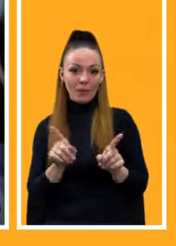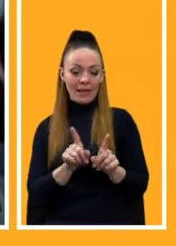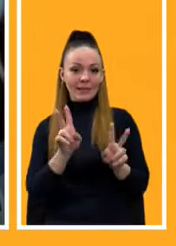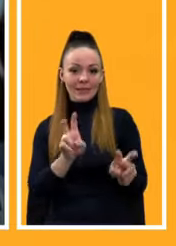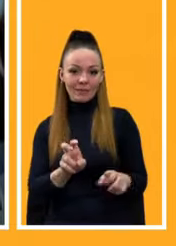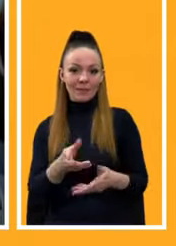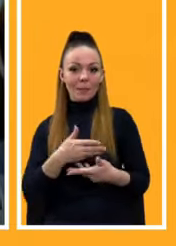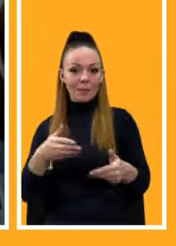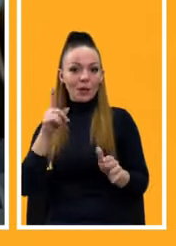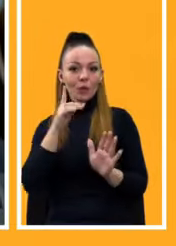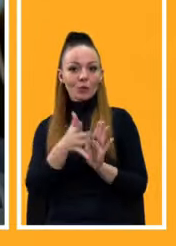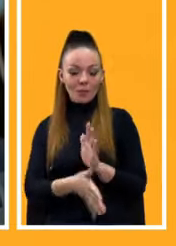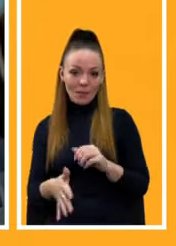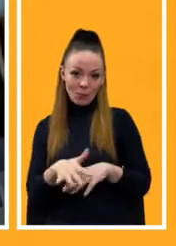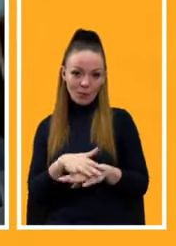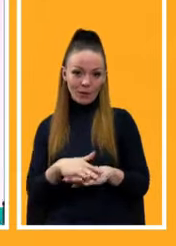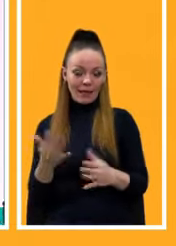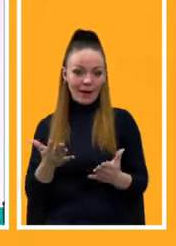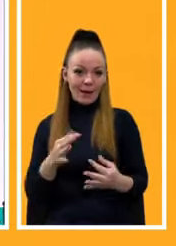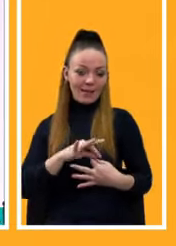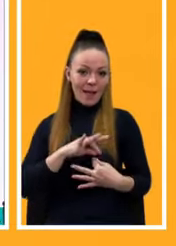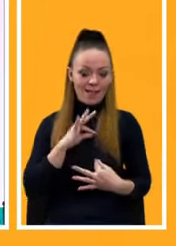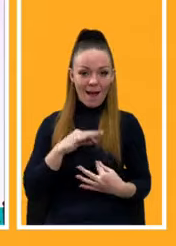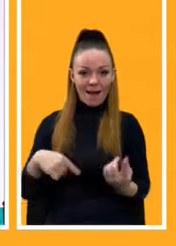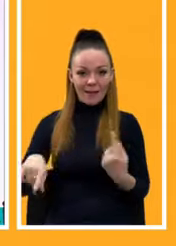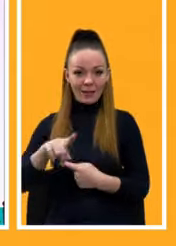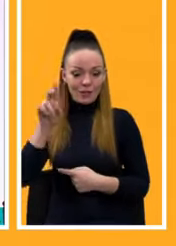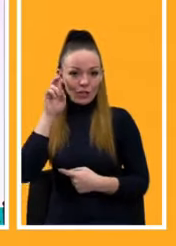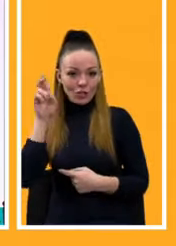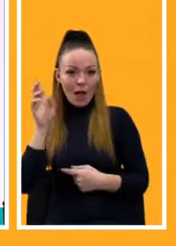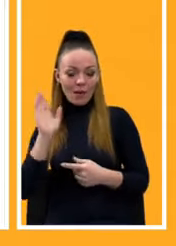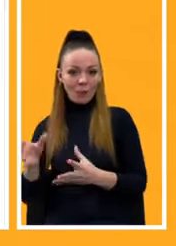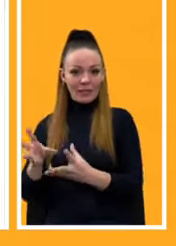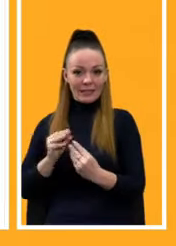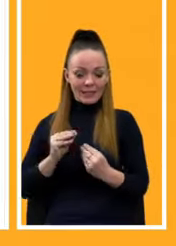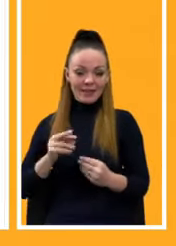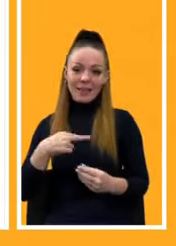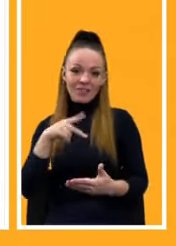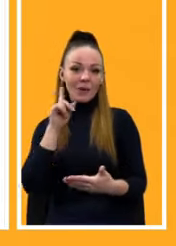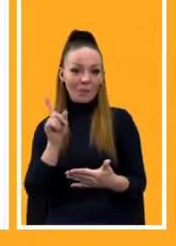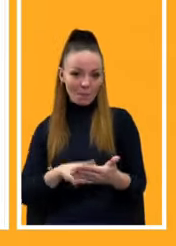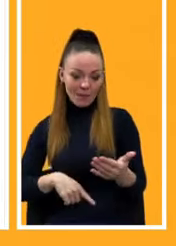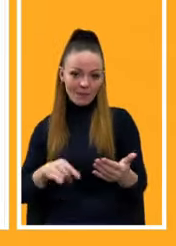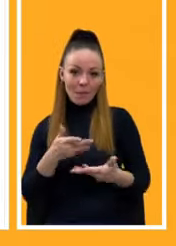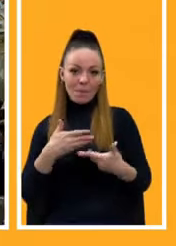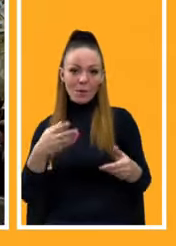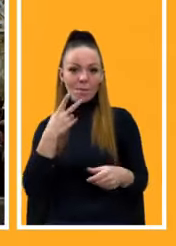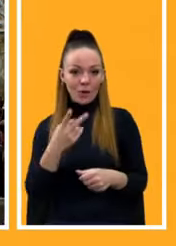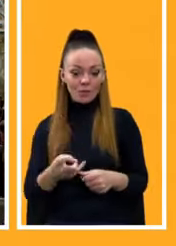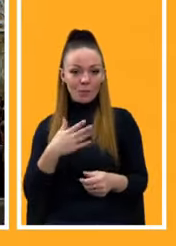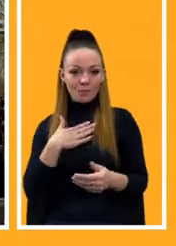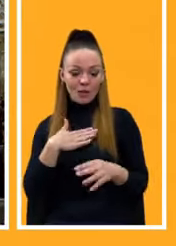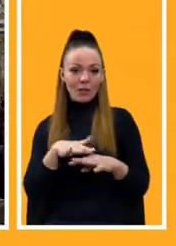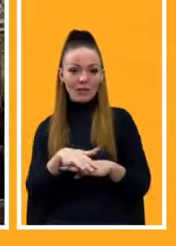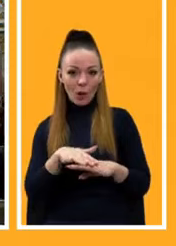розуміємо ринок, який трохи наляканий, що держава буде їх притискати. Я впевнений, що ми це бачимо, наші розрахунки це